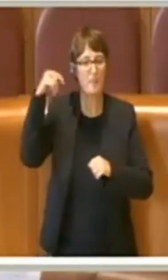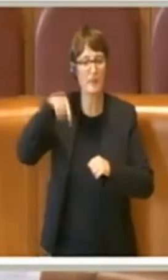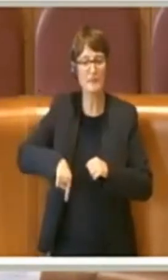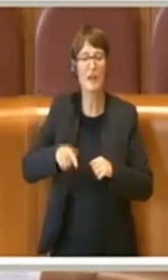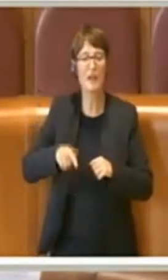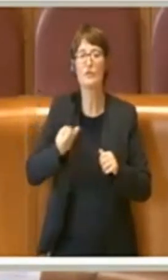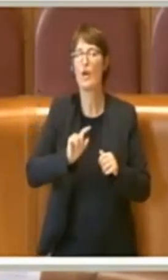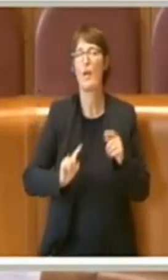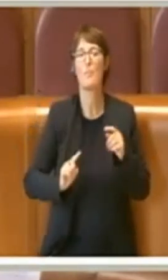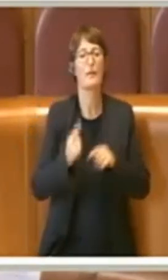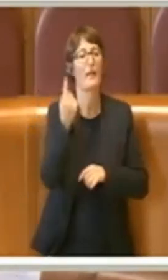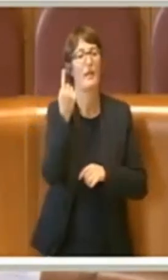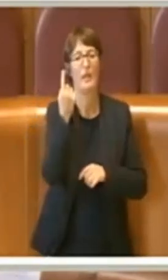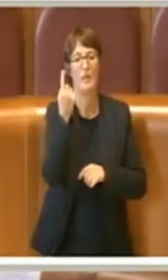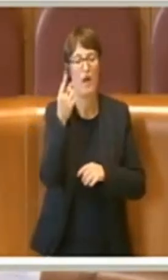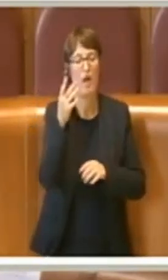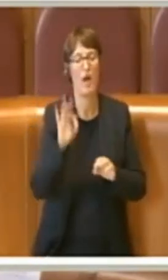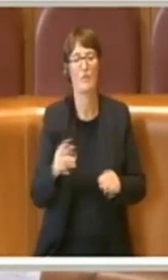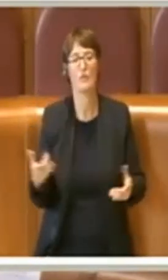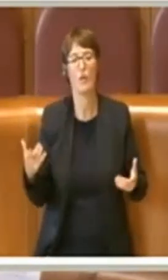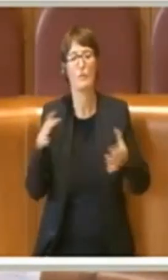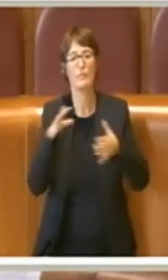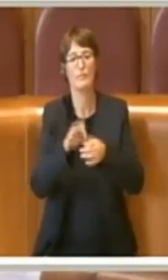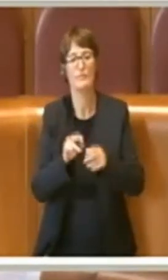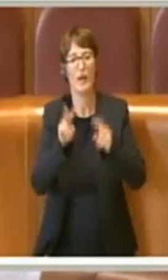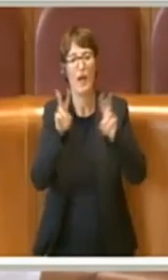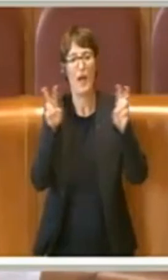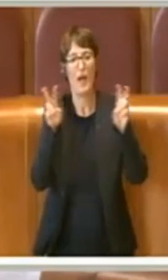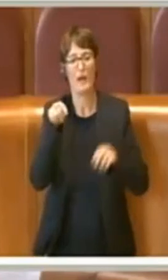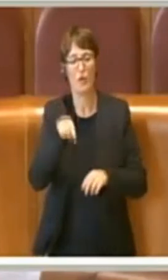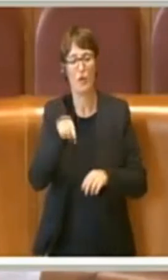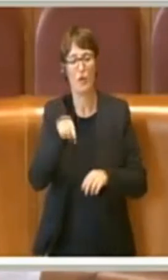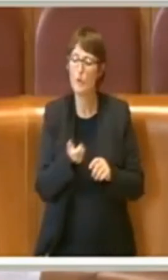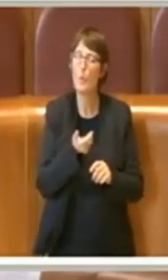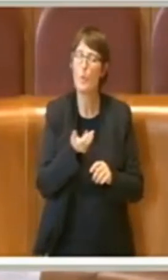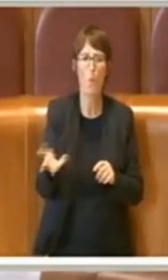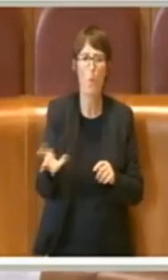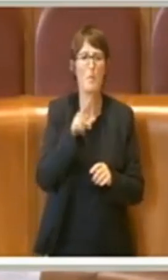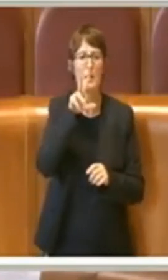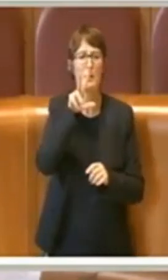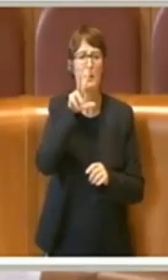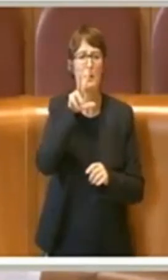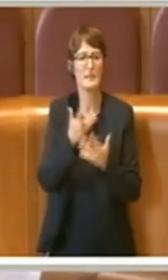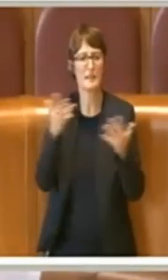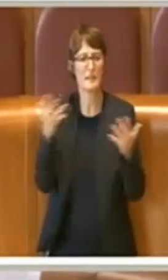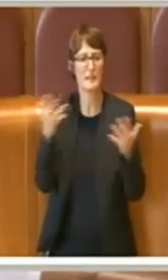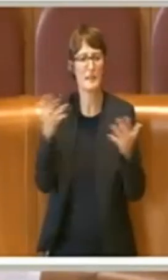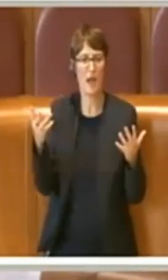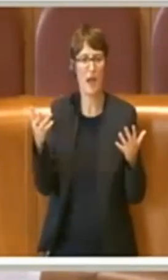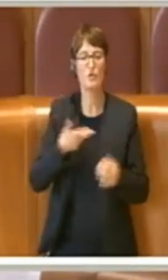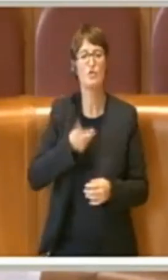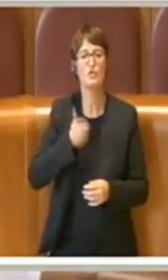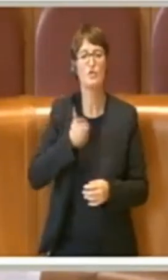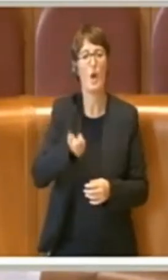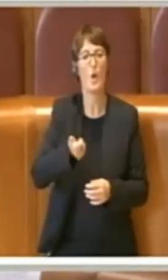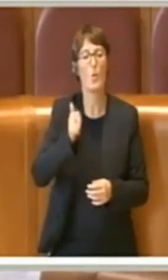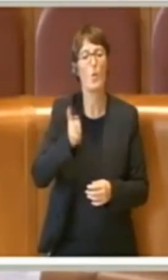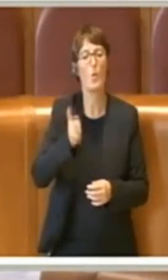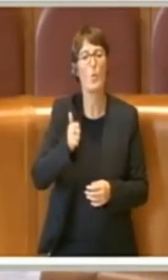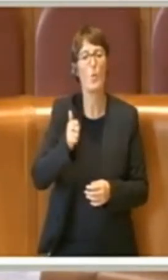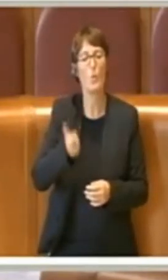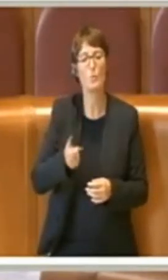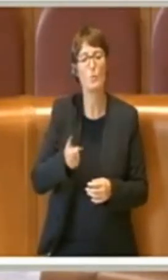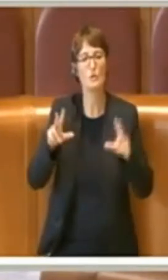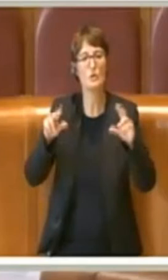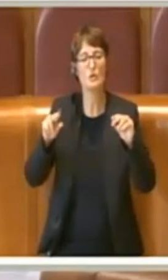problematiche. Lo dicono i numeri. Abbiamo oltre le 16 strutture confermate, 11 nuove strutture aperte nel